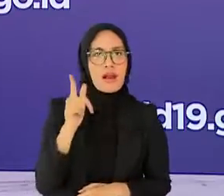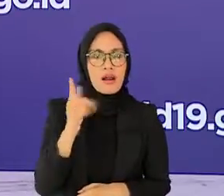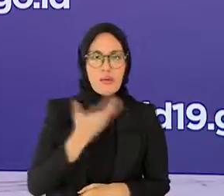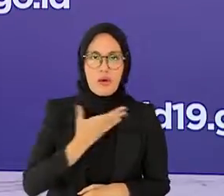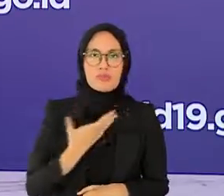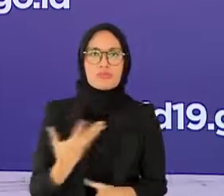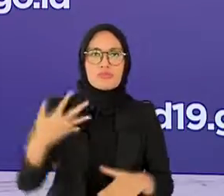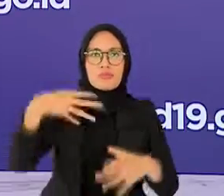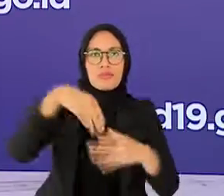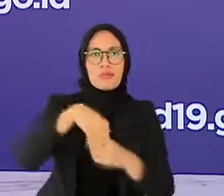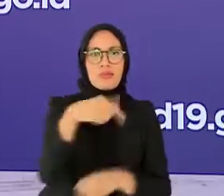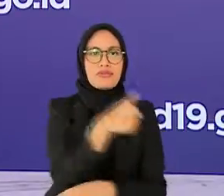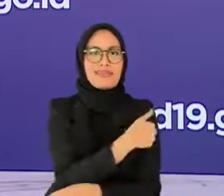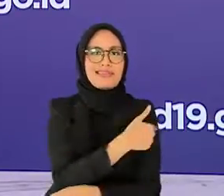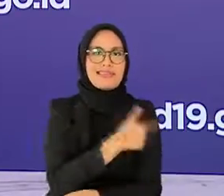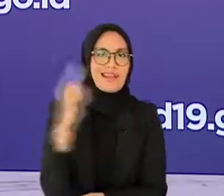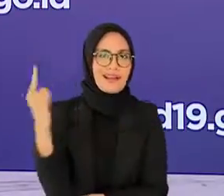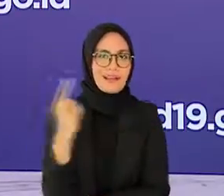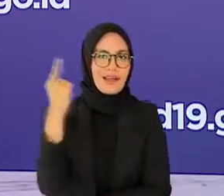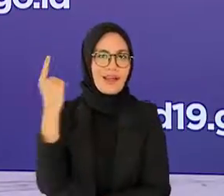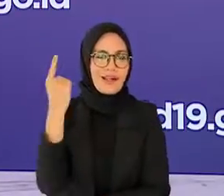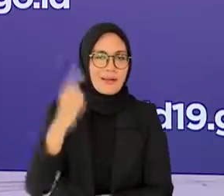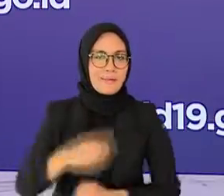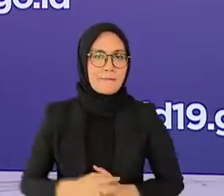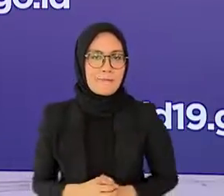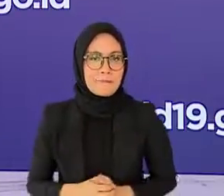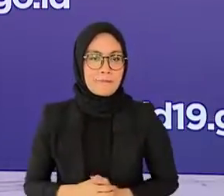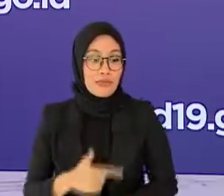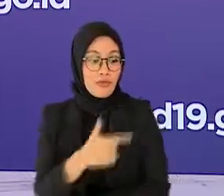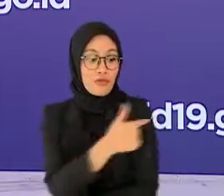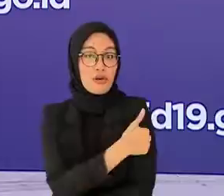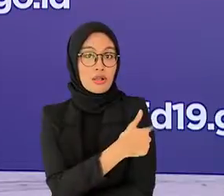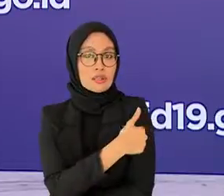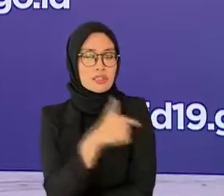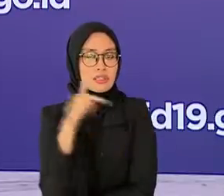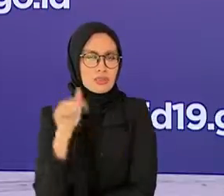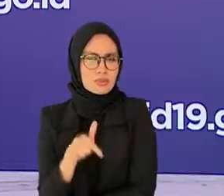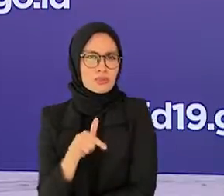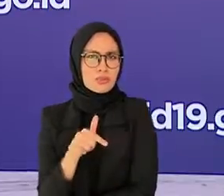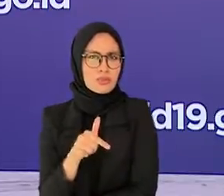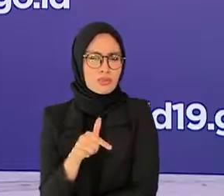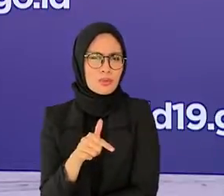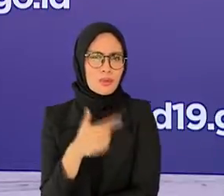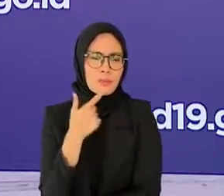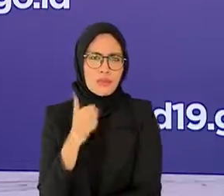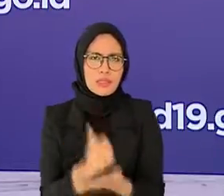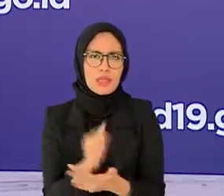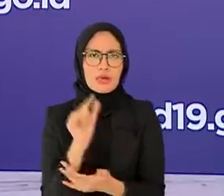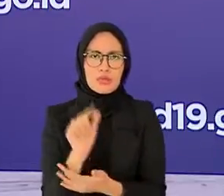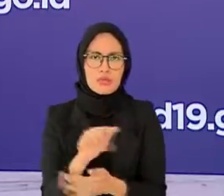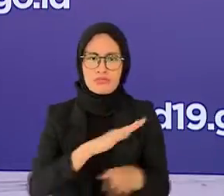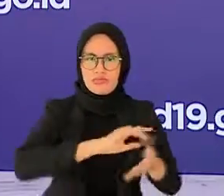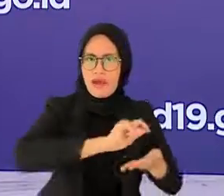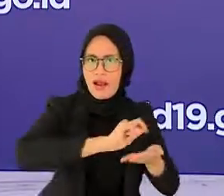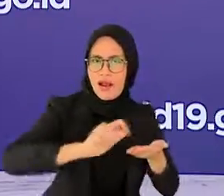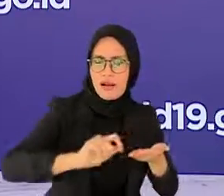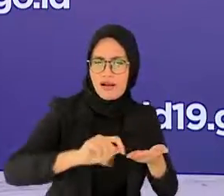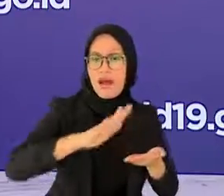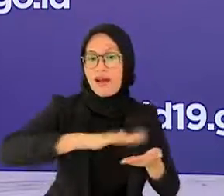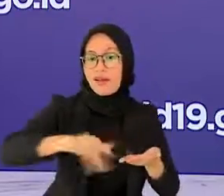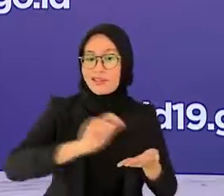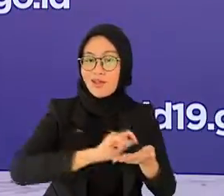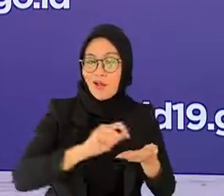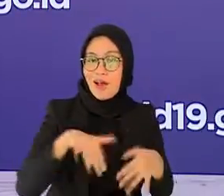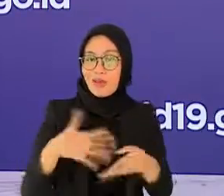nasional penting untuk diketahui bahwa vaksinasi bagi peserta didik maupun tenaga pendidik ini merupakan upaya